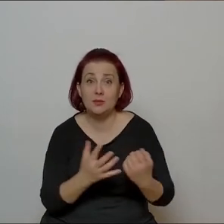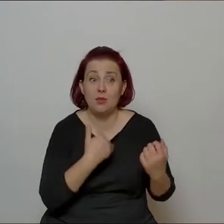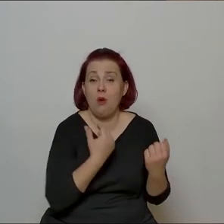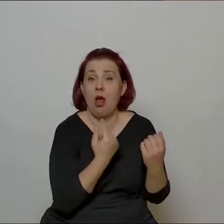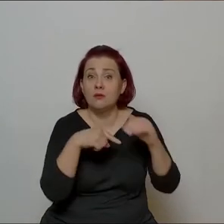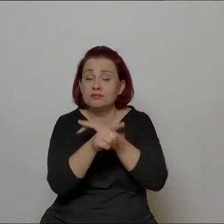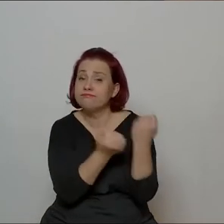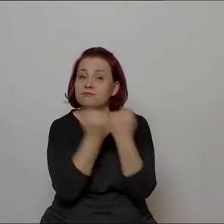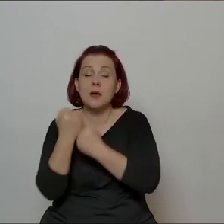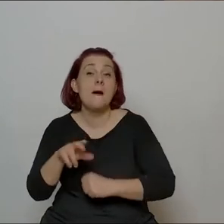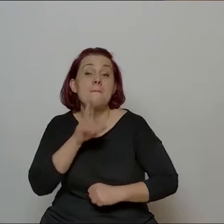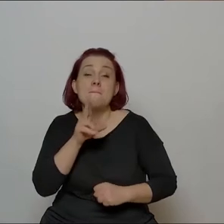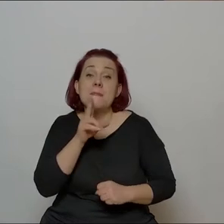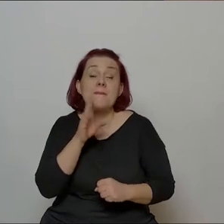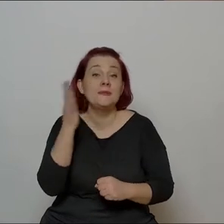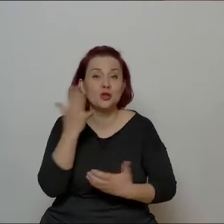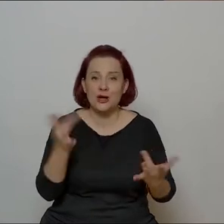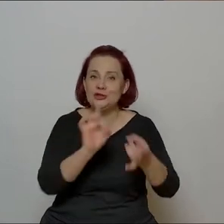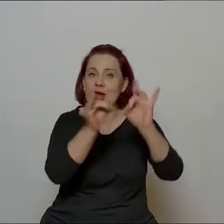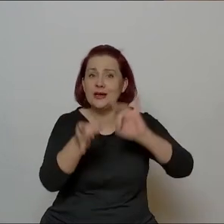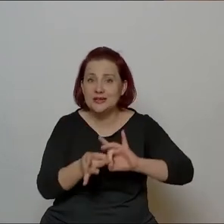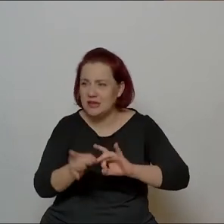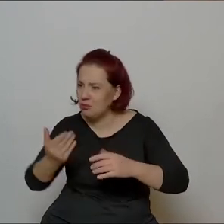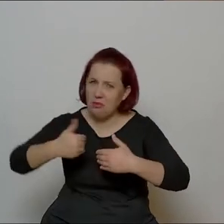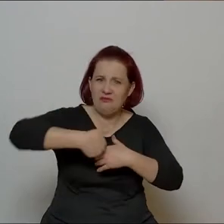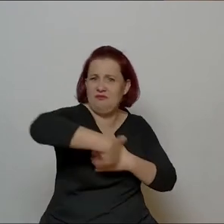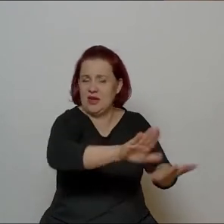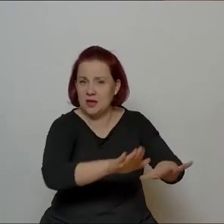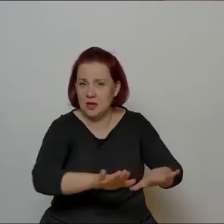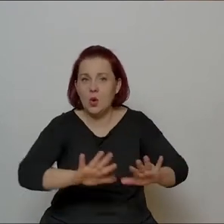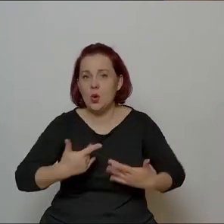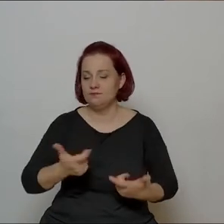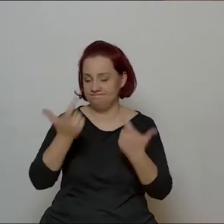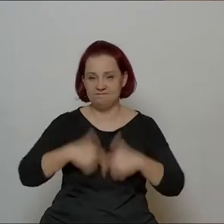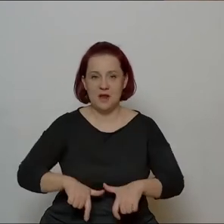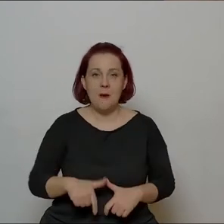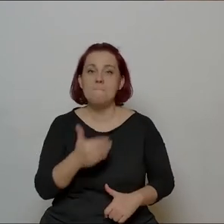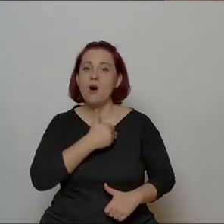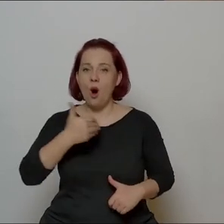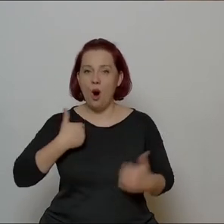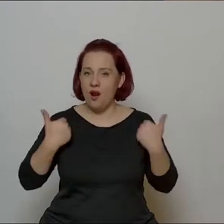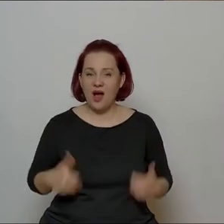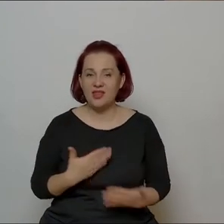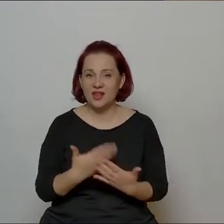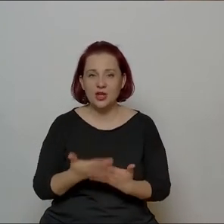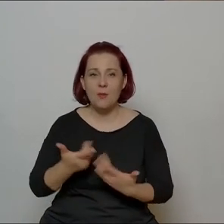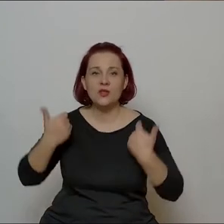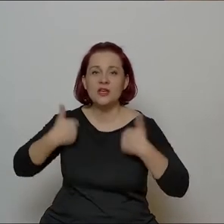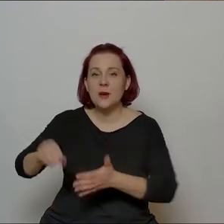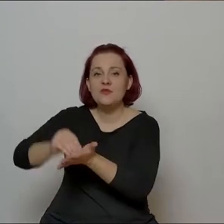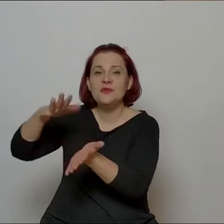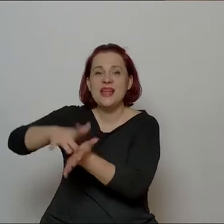mieszkała w Gdyni, została z niej wypędzona z literą P jako Polka, bo nie chciała wziąć Einge Deutsch.